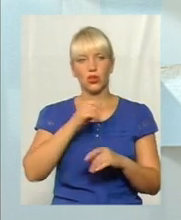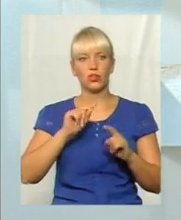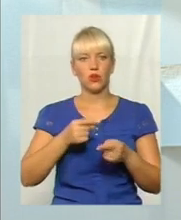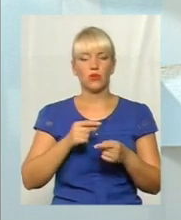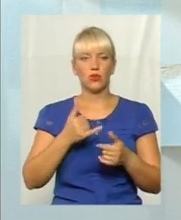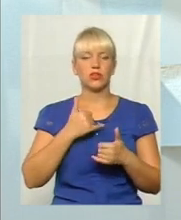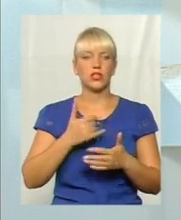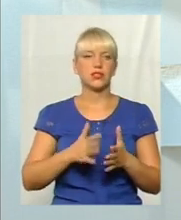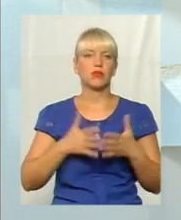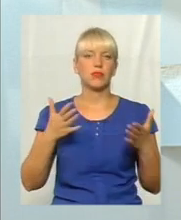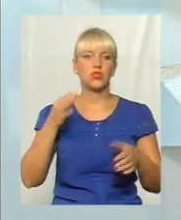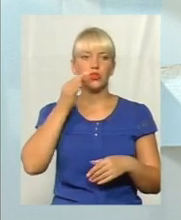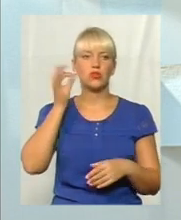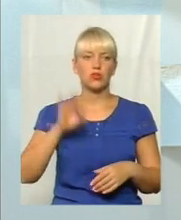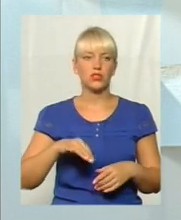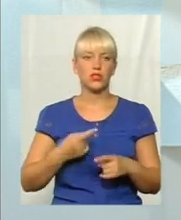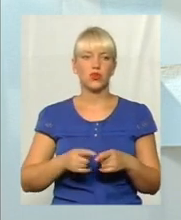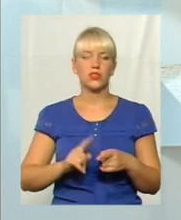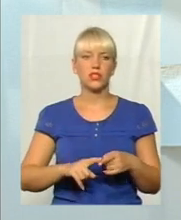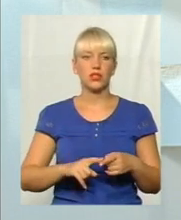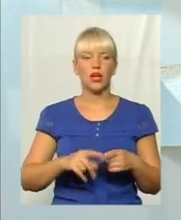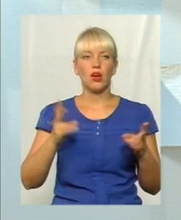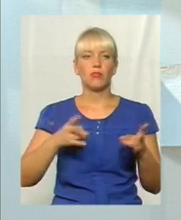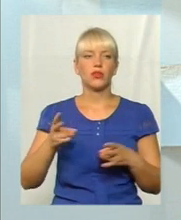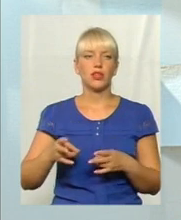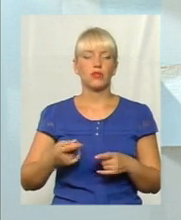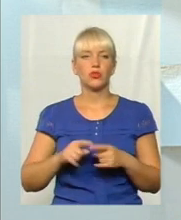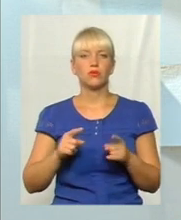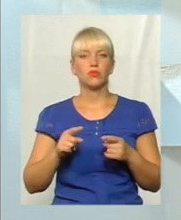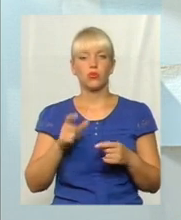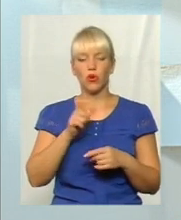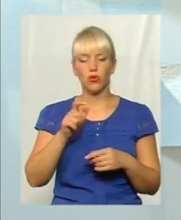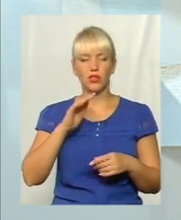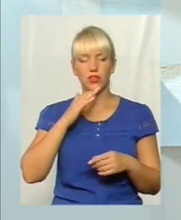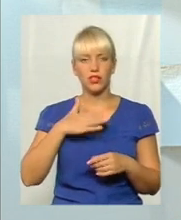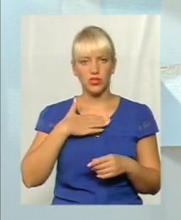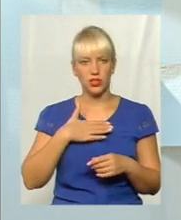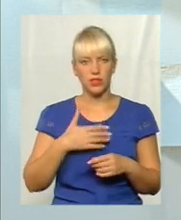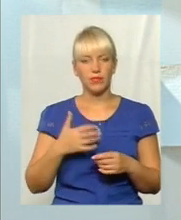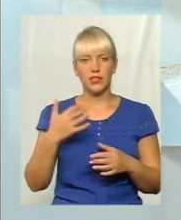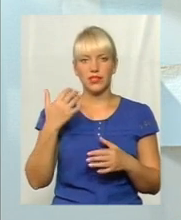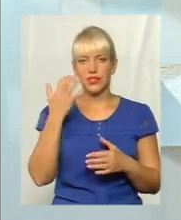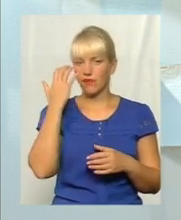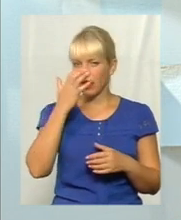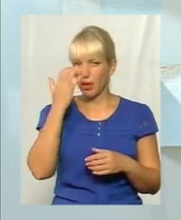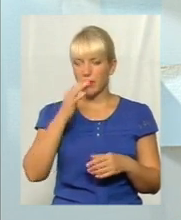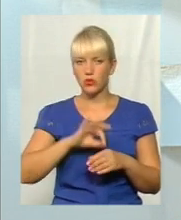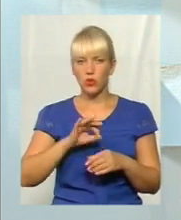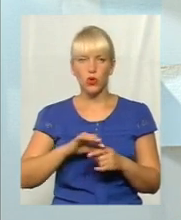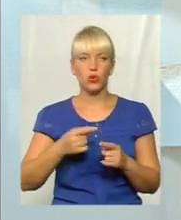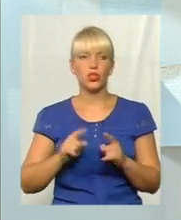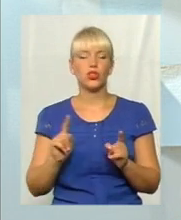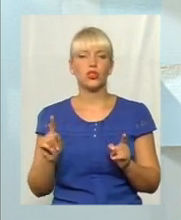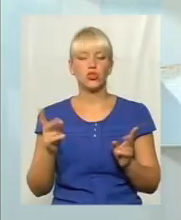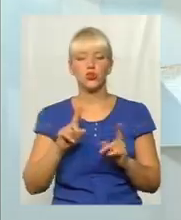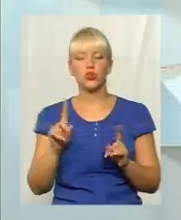більший досвід оцих потреб, чого наші люди з вадами зору потребують. Ну і,